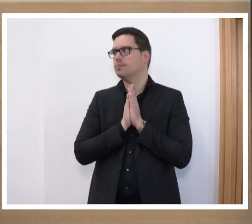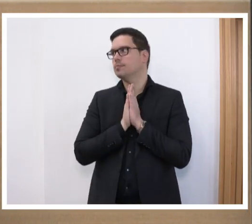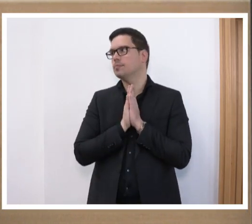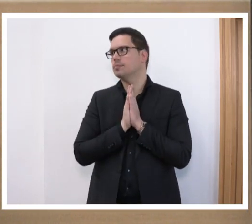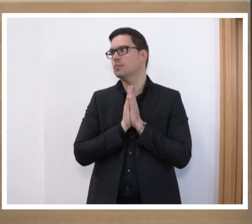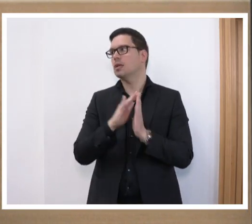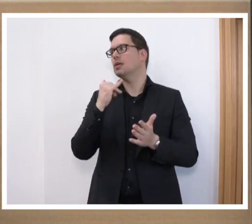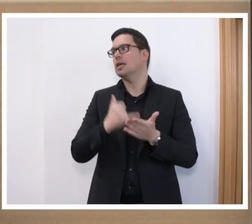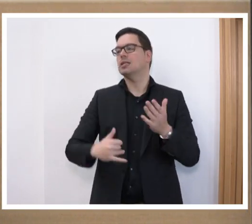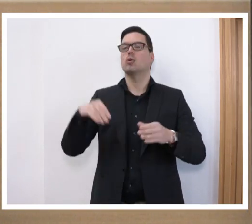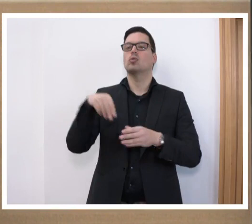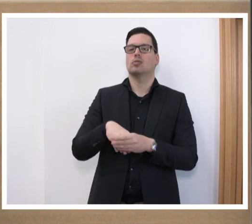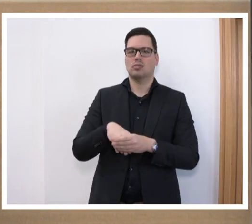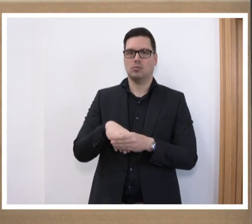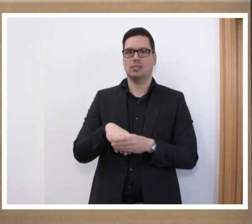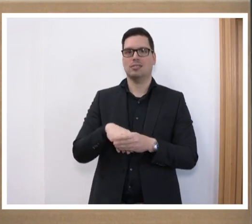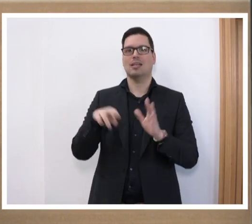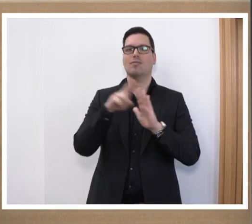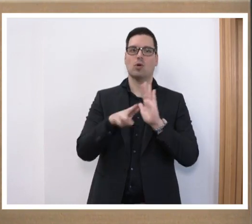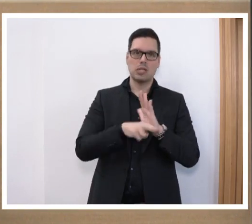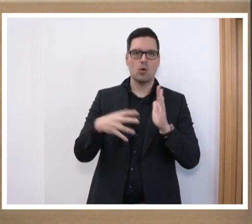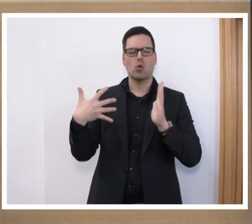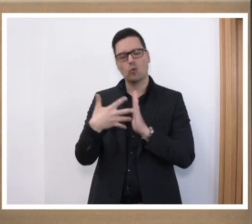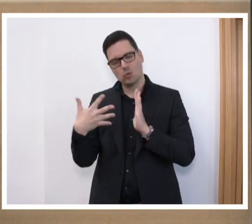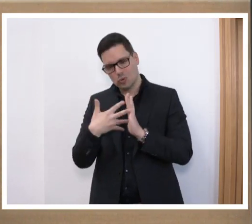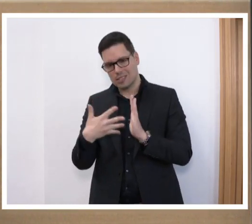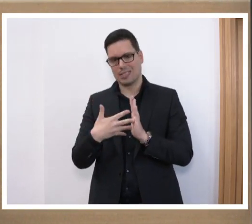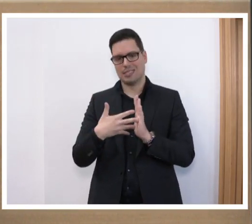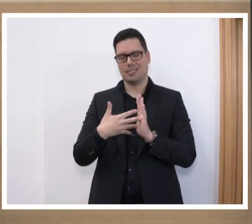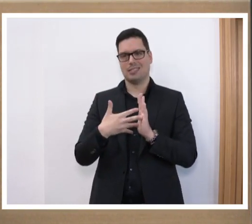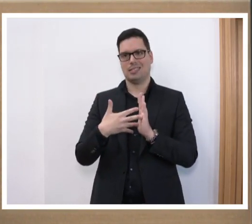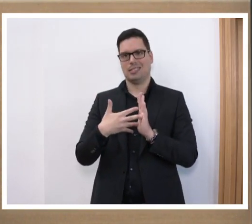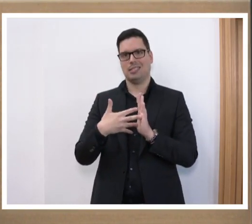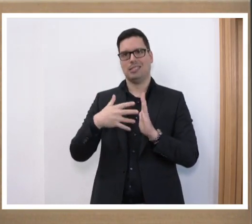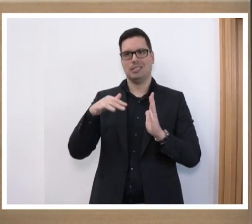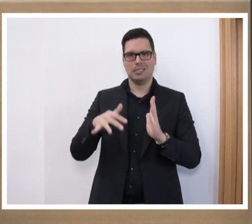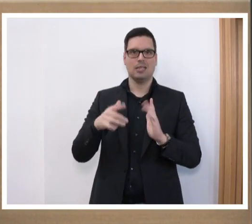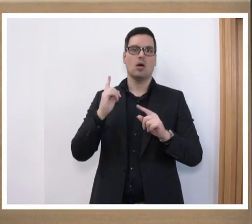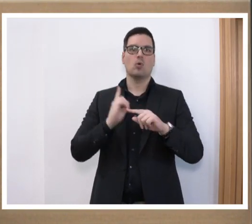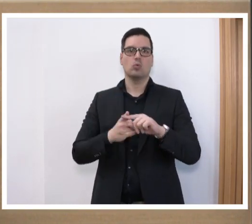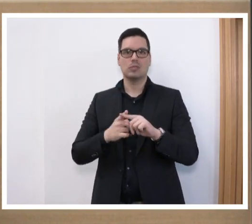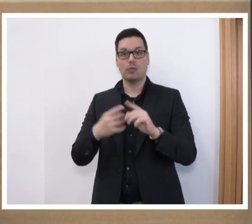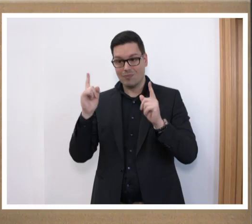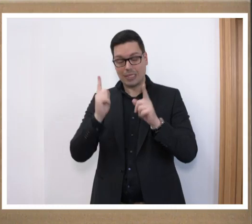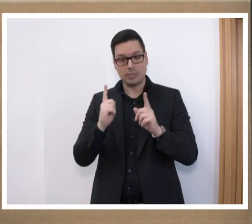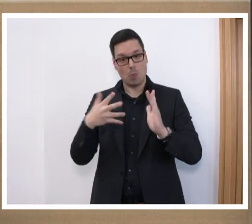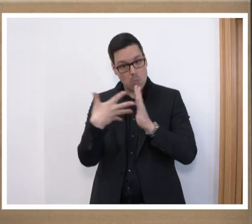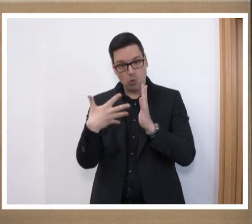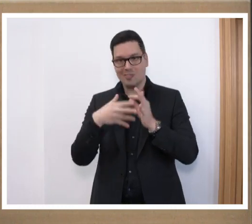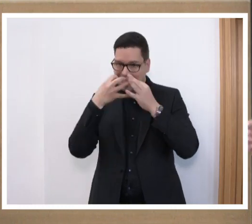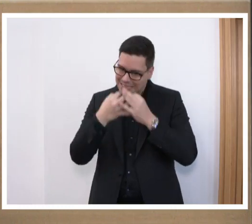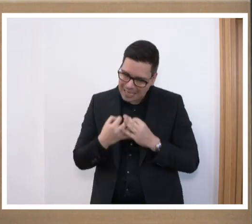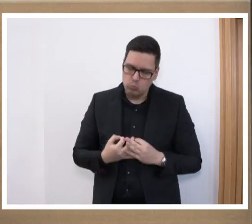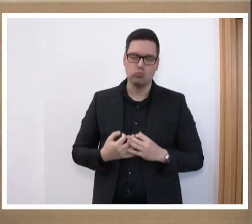endlich die Inklusionsverordnung zu analysieren, auf den Prüfstand zu stellen und auch wirklich eine Evaluation mit